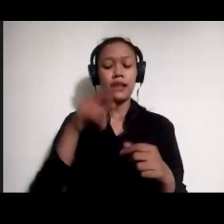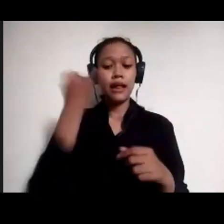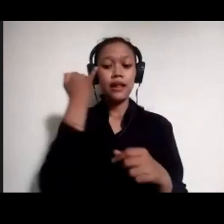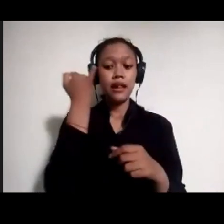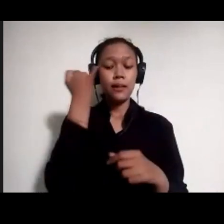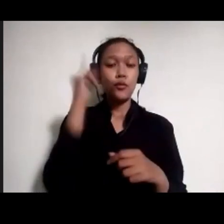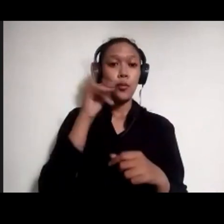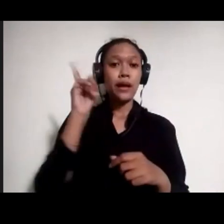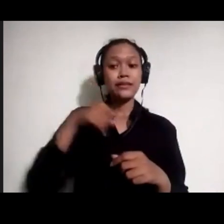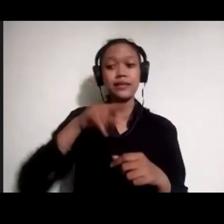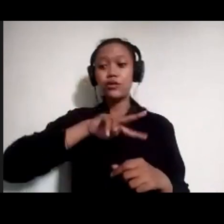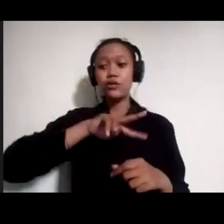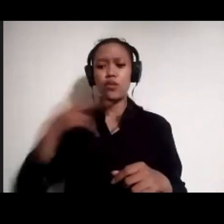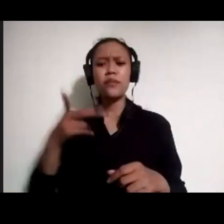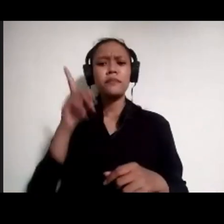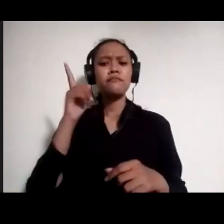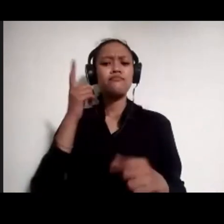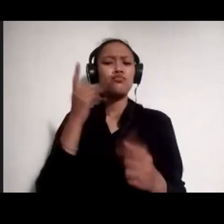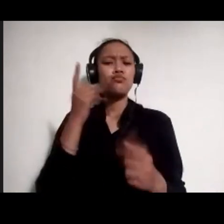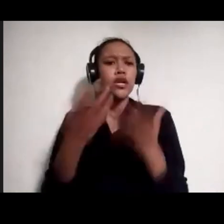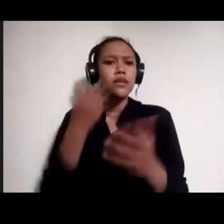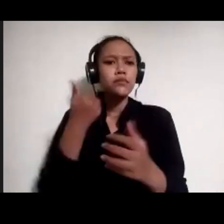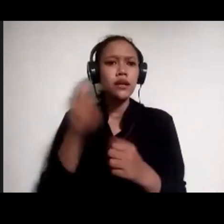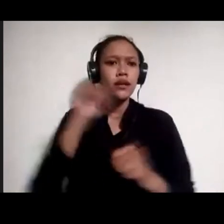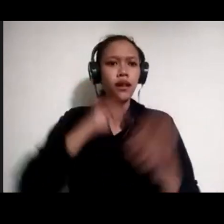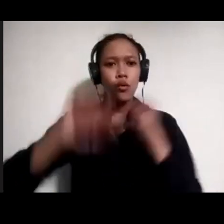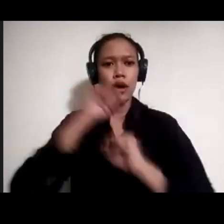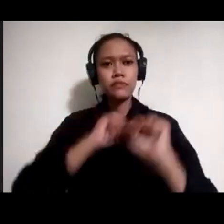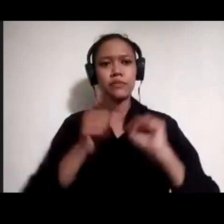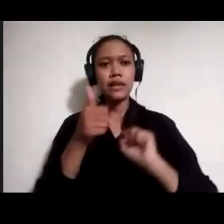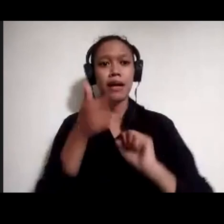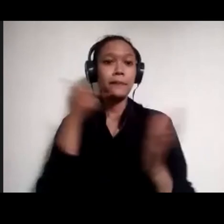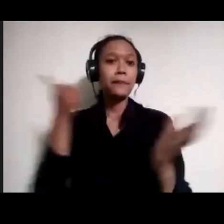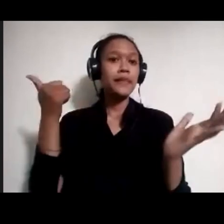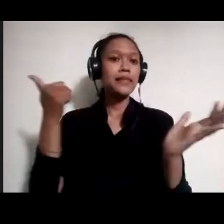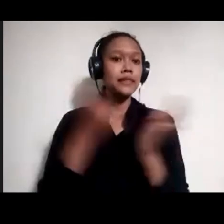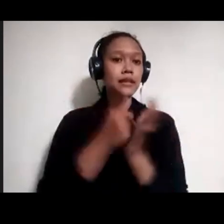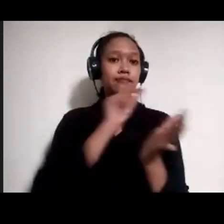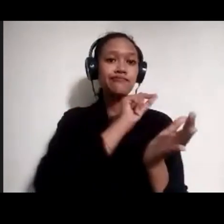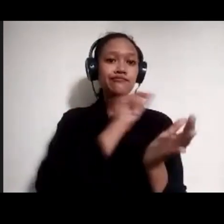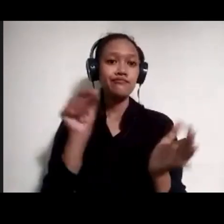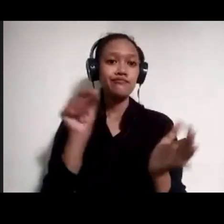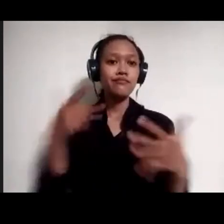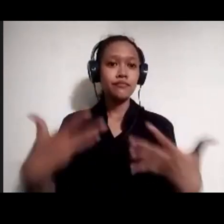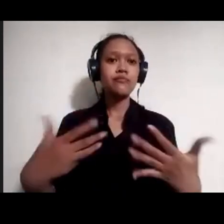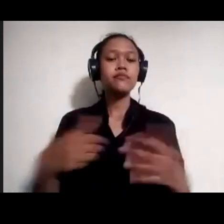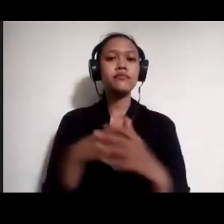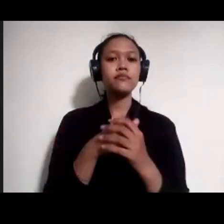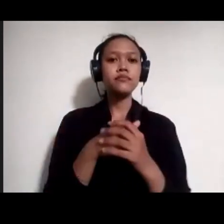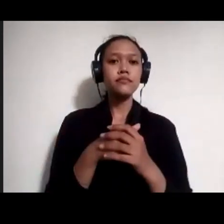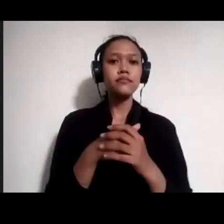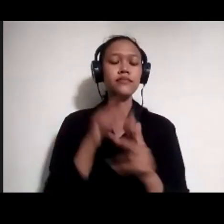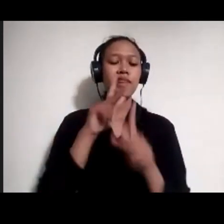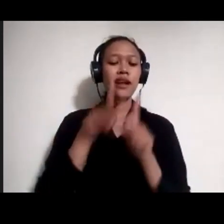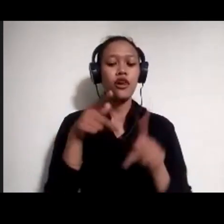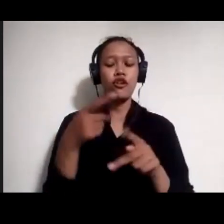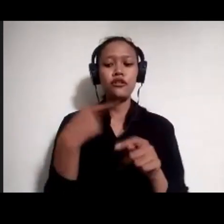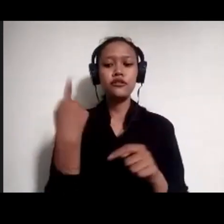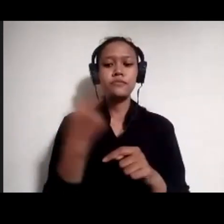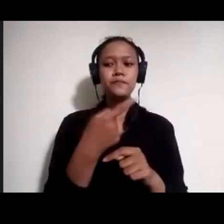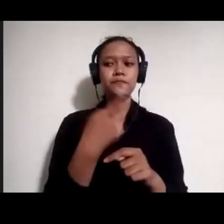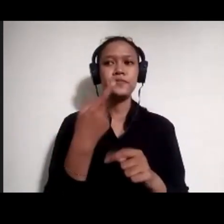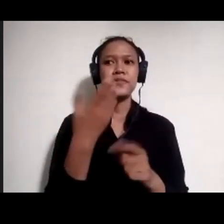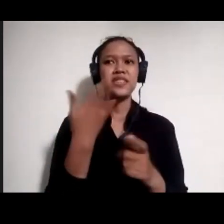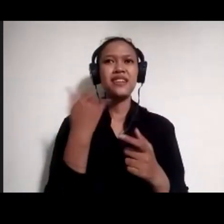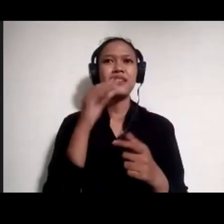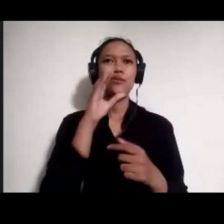dilakukan gitu. Merku yang perlu digarisbawahi ini Mas, ketika kita bicara soal riset